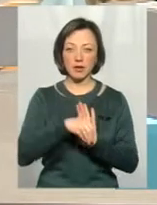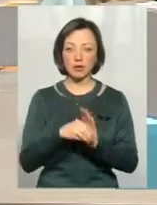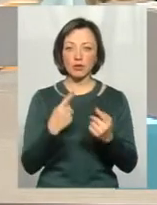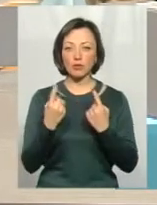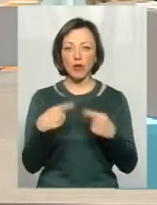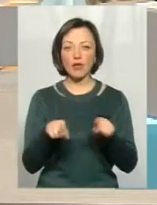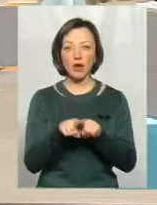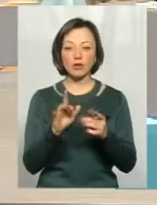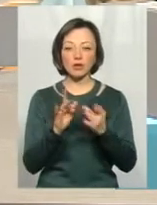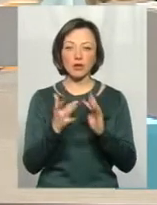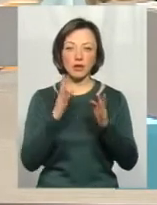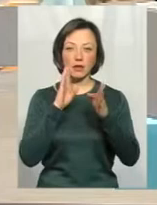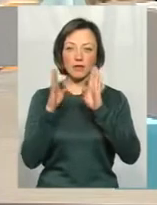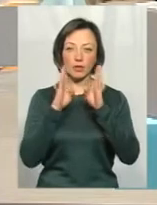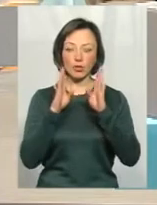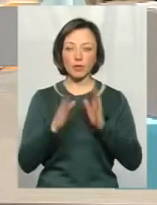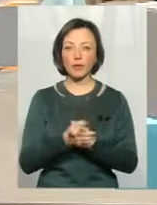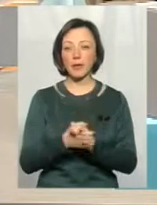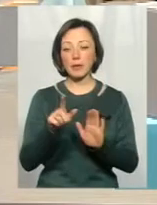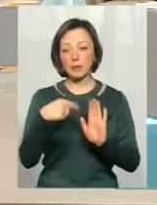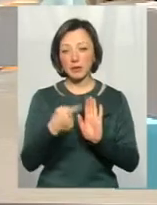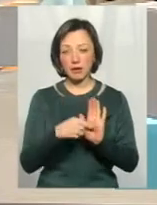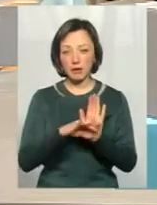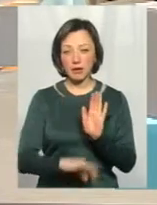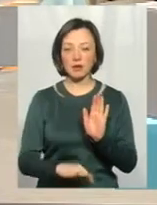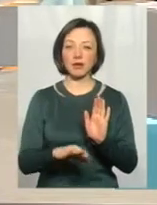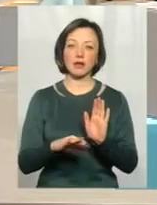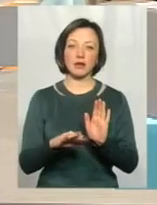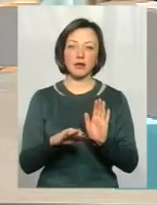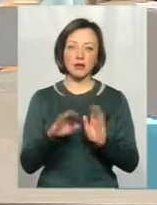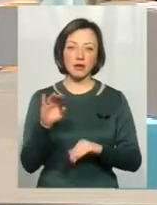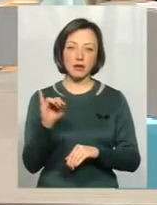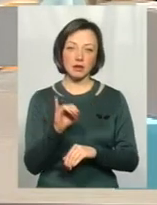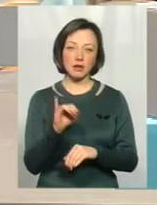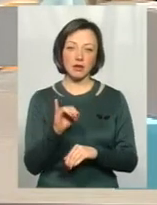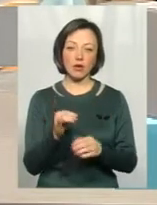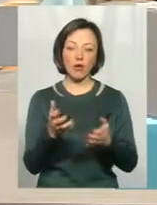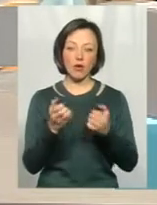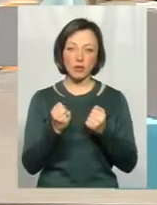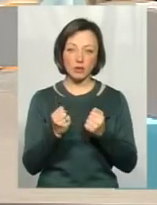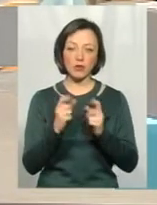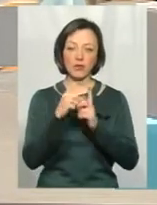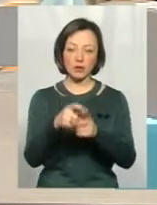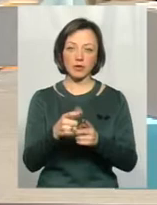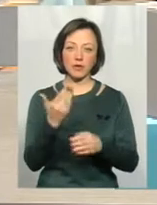розмови, а також у соцмережі Фейсбук. Задавайте питання під трансляцією і отримаєте відповідь на ваше питання у